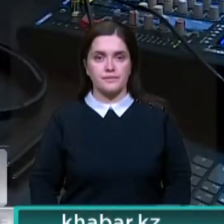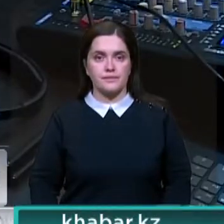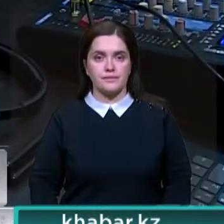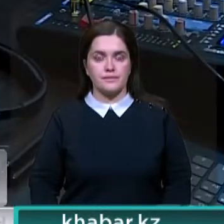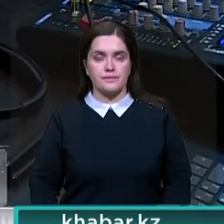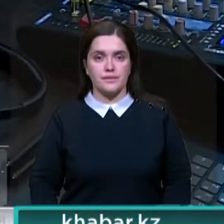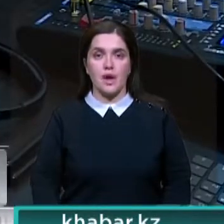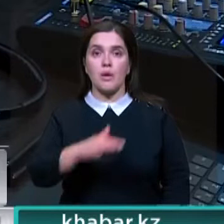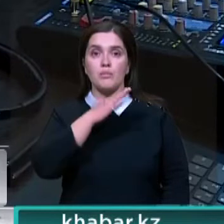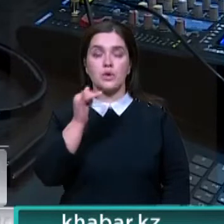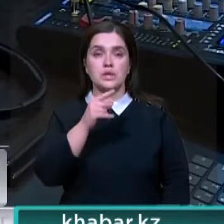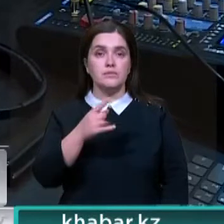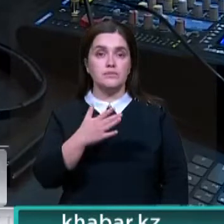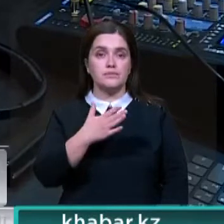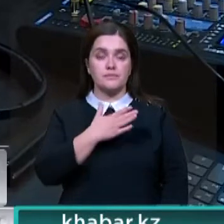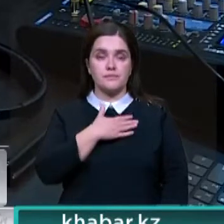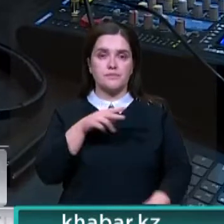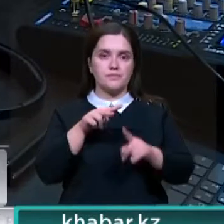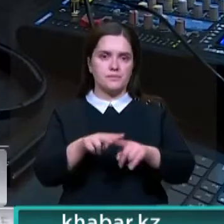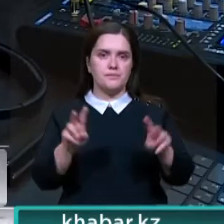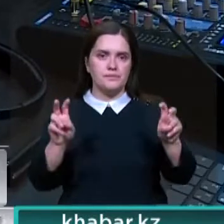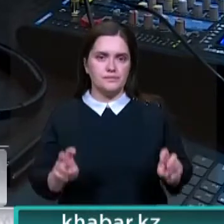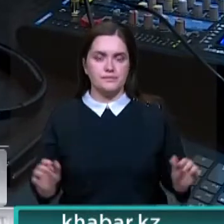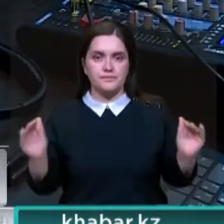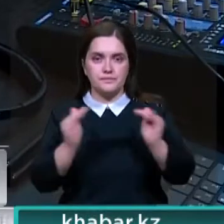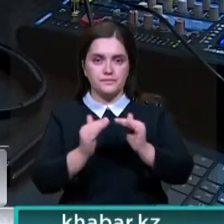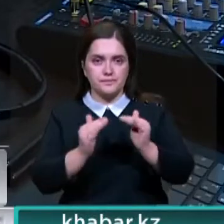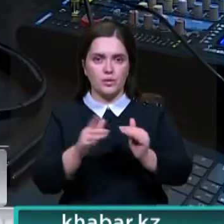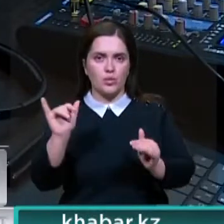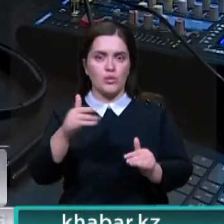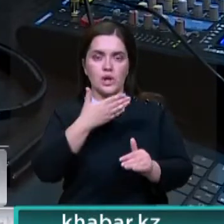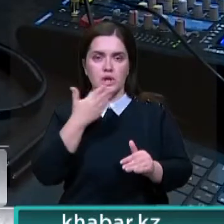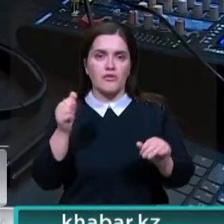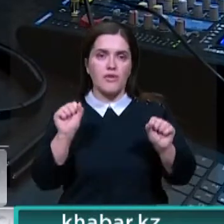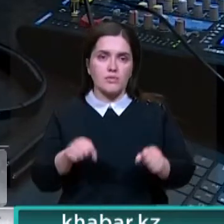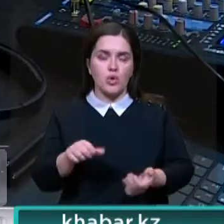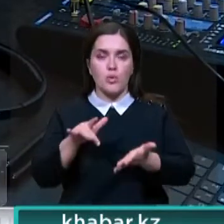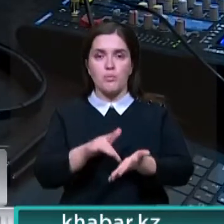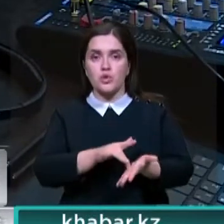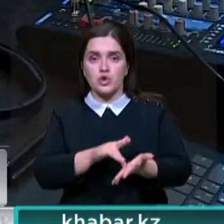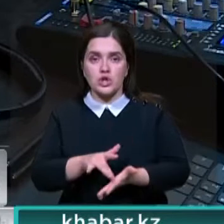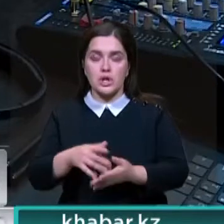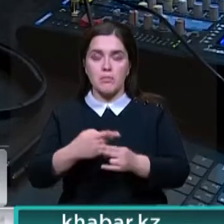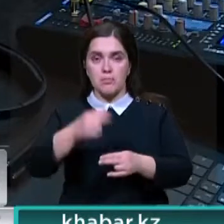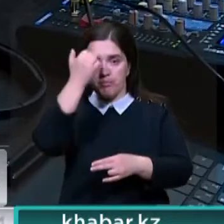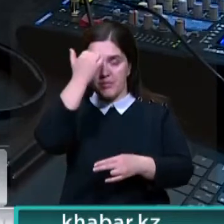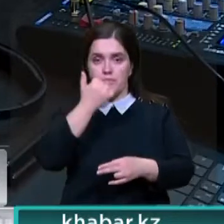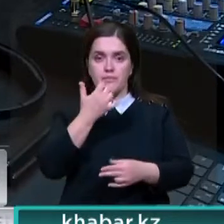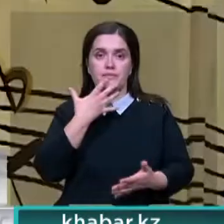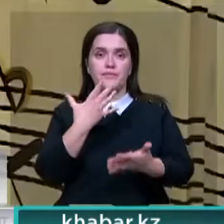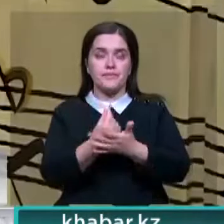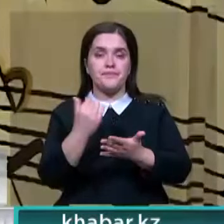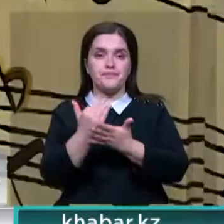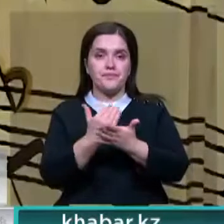Многие из нас вынуждены сидеть дома в четырех стенах. У некоторых нет возможности путешествовать. Благодаря своей передаче я, можно